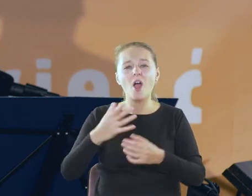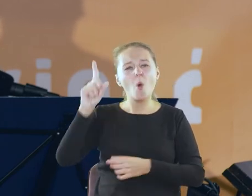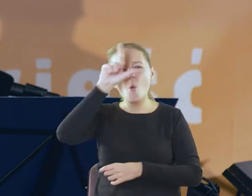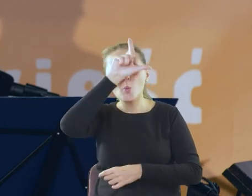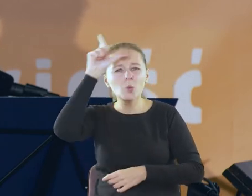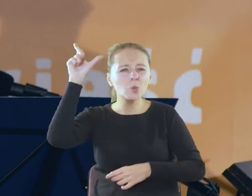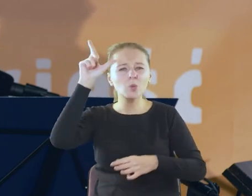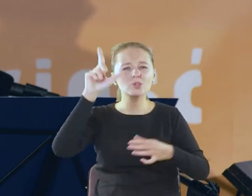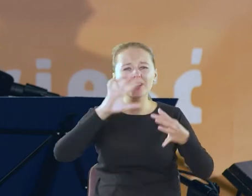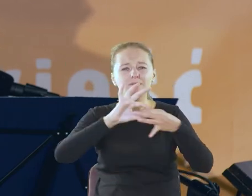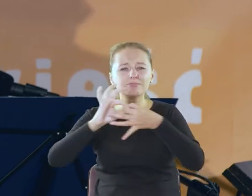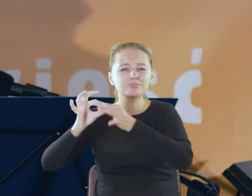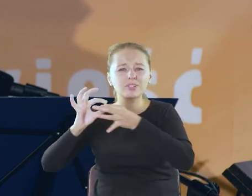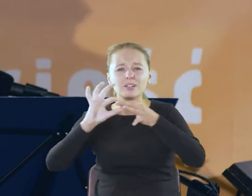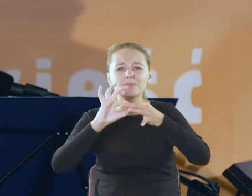ludźmi